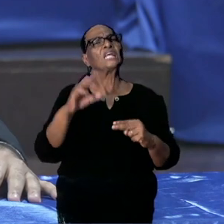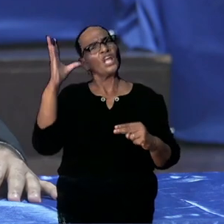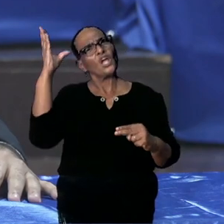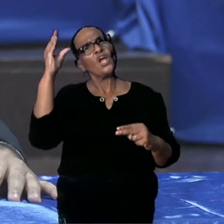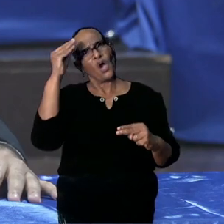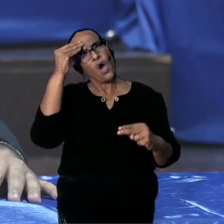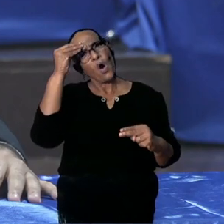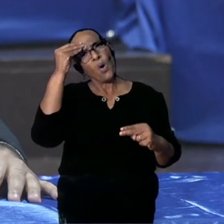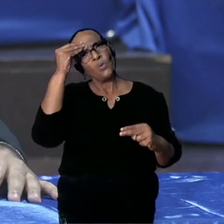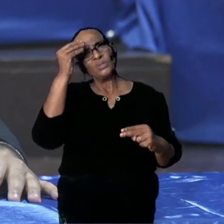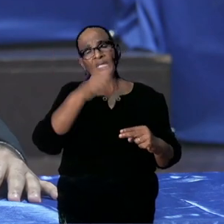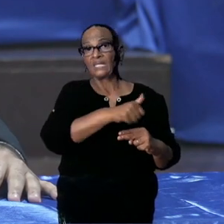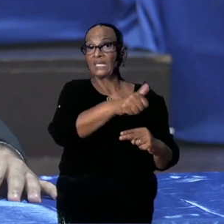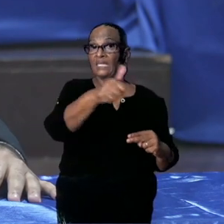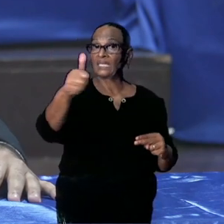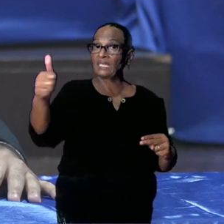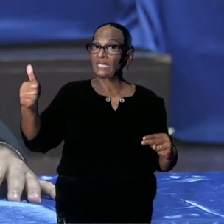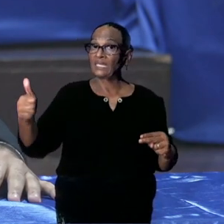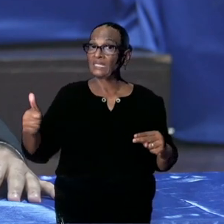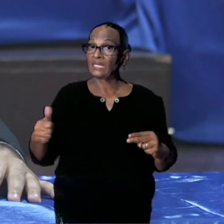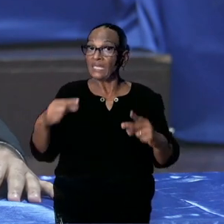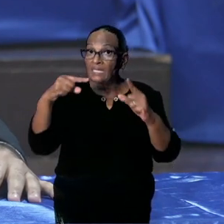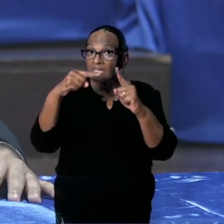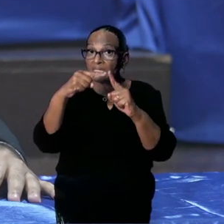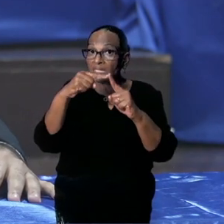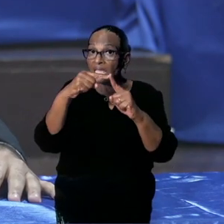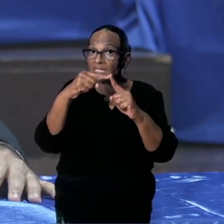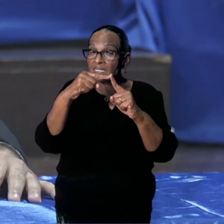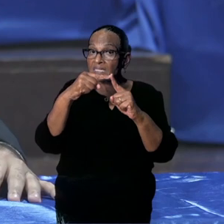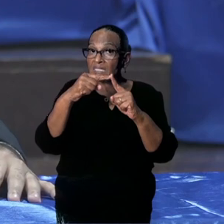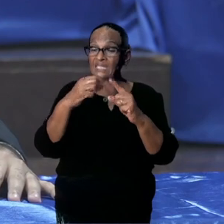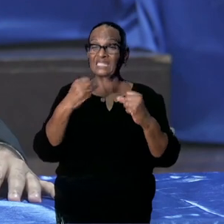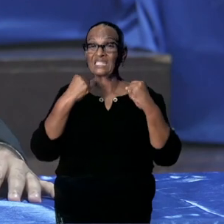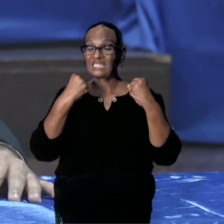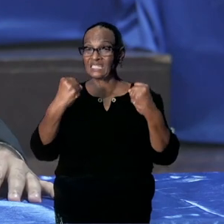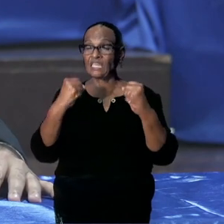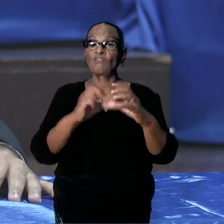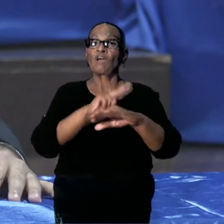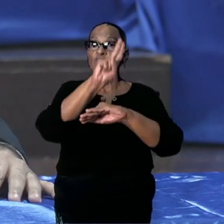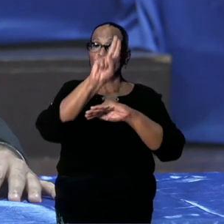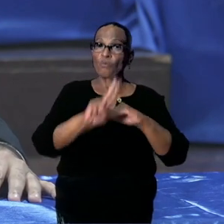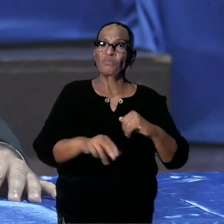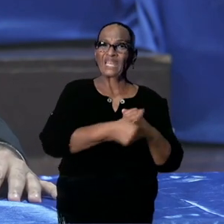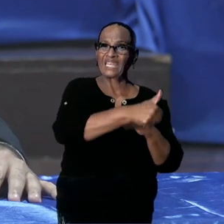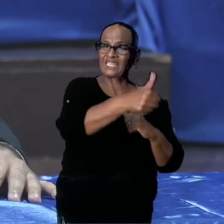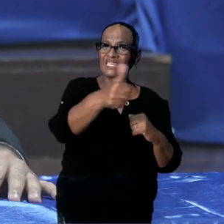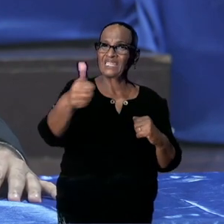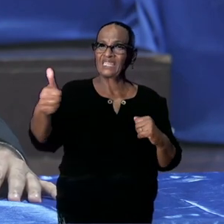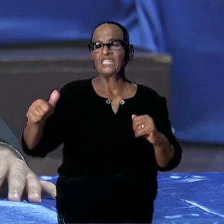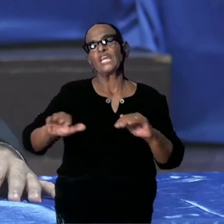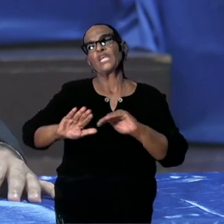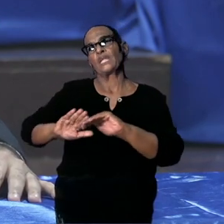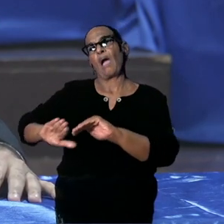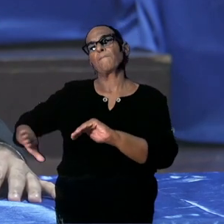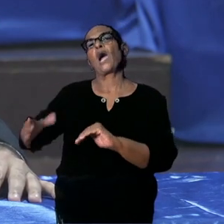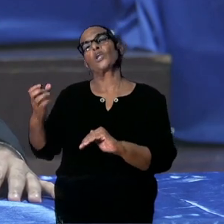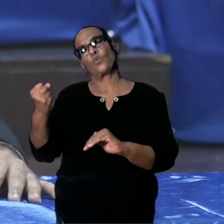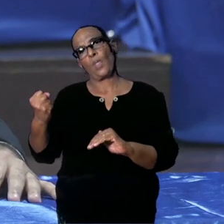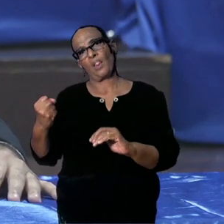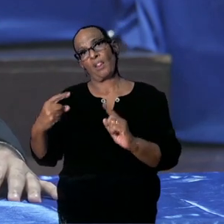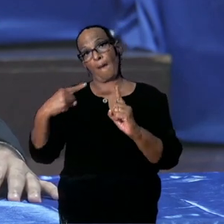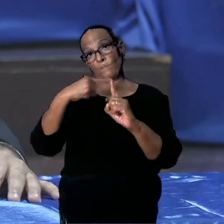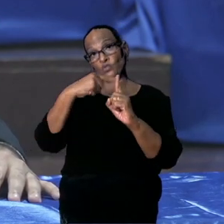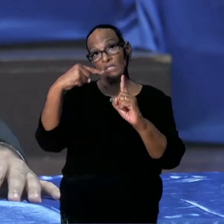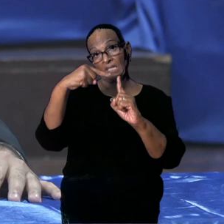tot nu toe die getest is, zoveel mogelijk, dat is het striven van de overheid, om iedereen te plaatsen in een isolatie, in een